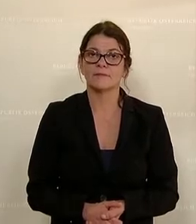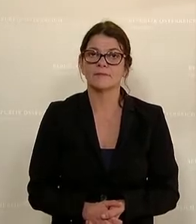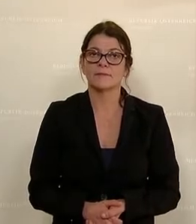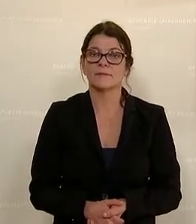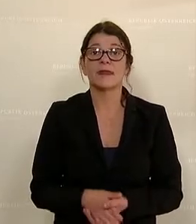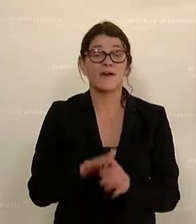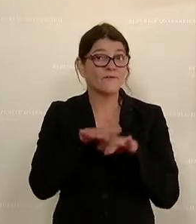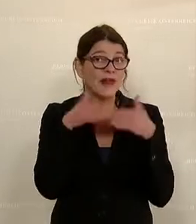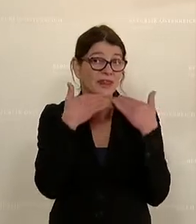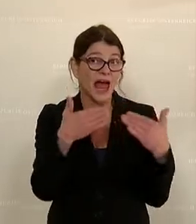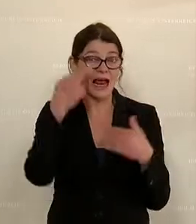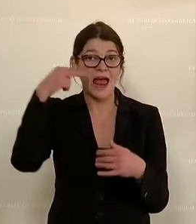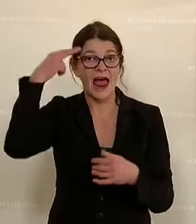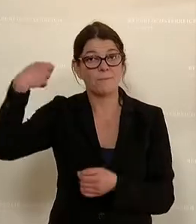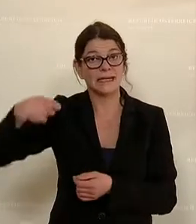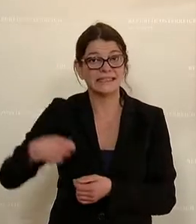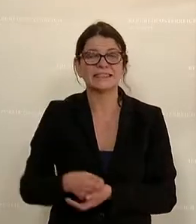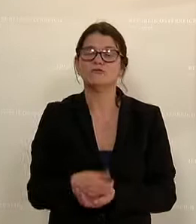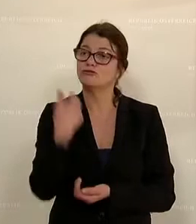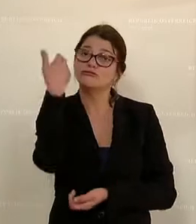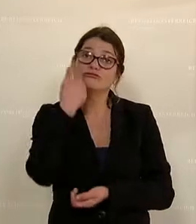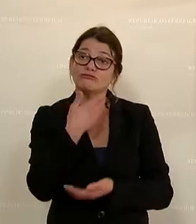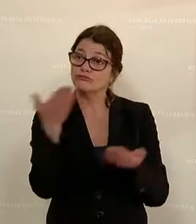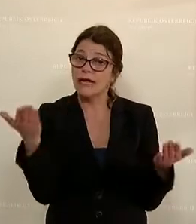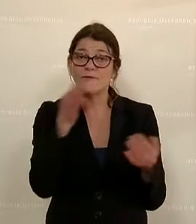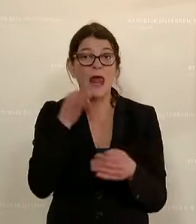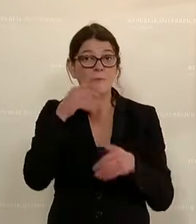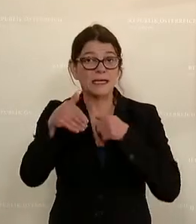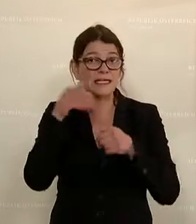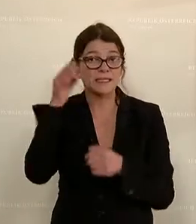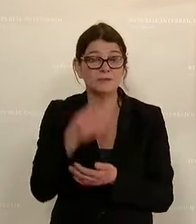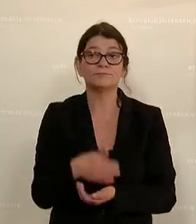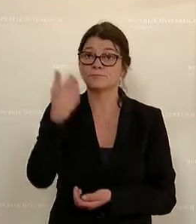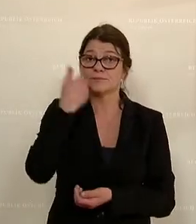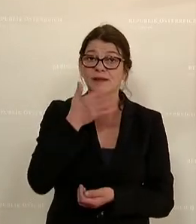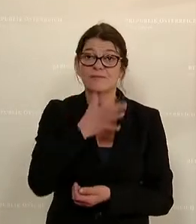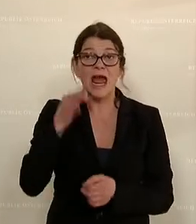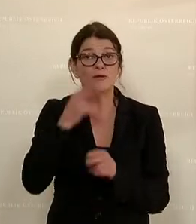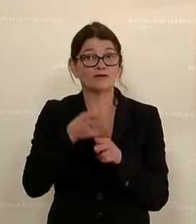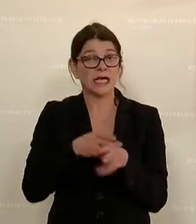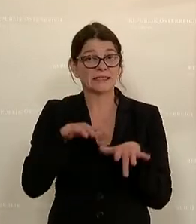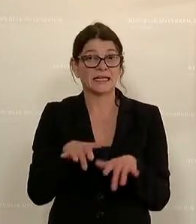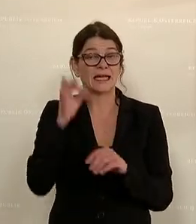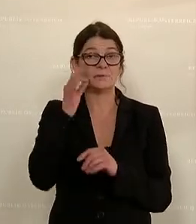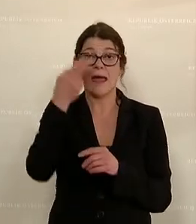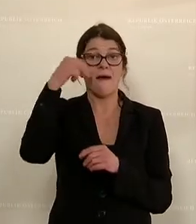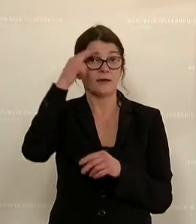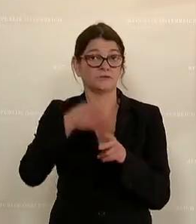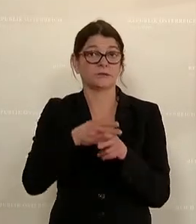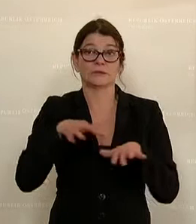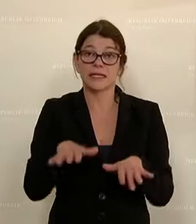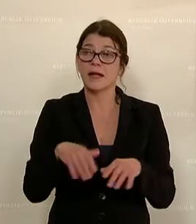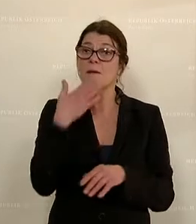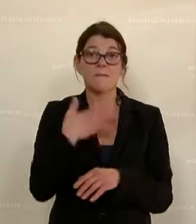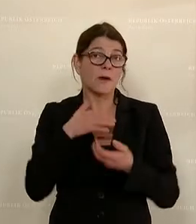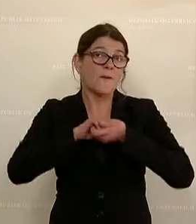Vielen Dank, Herr Präsident, geschätzte Frau Ministerin, geschätzte Frau Staatssekretärin, Herr Staatssekretär, liebe